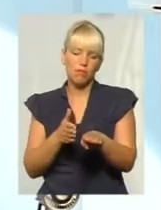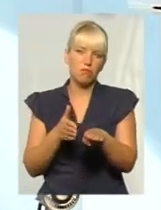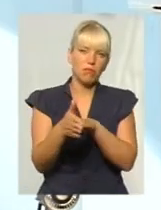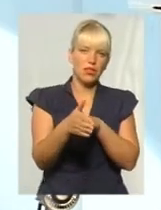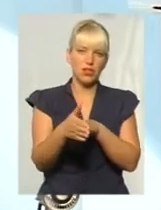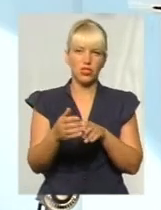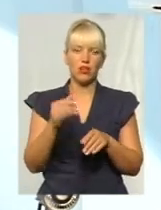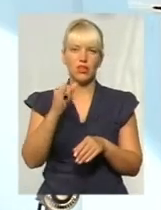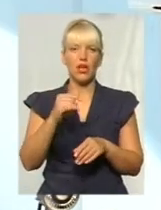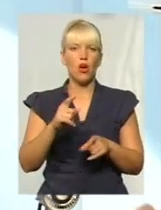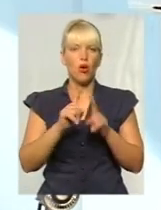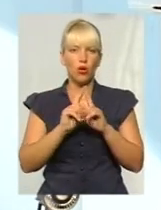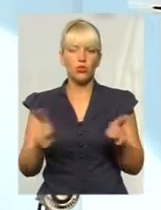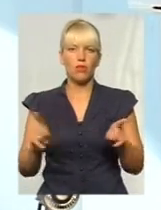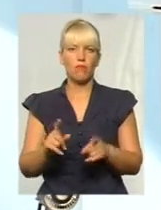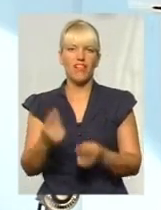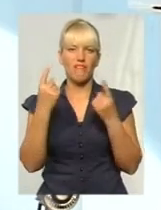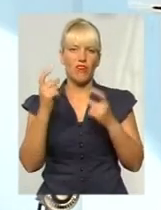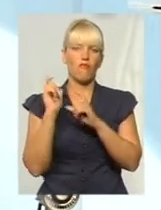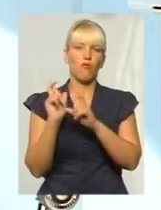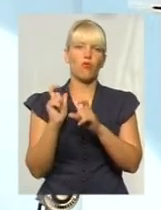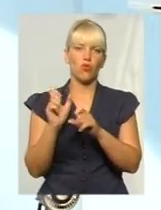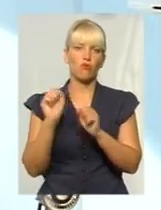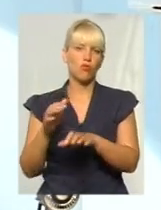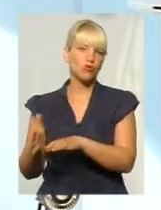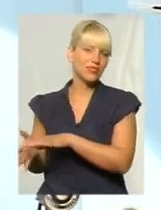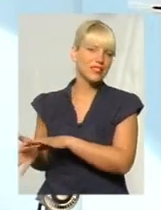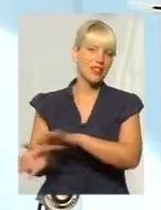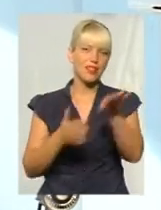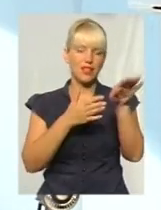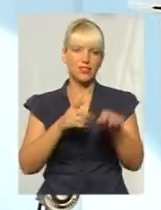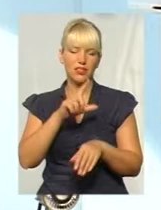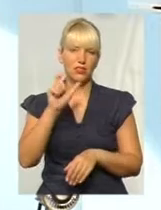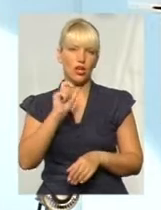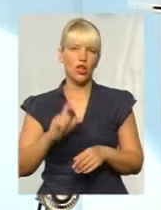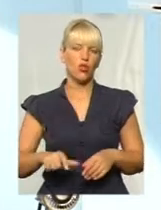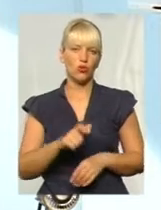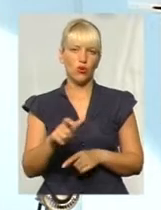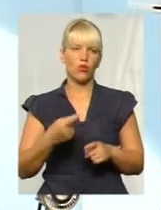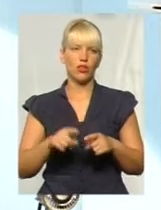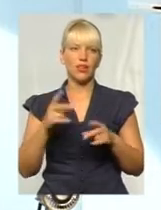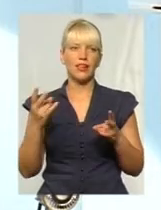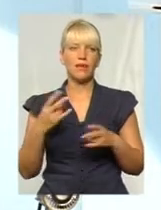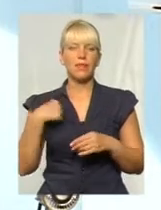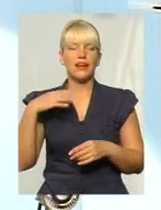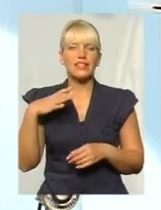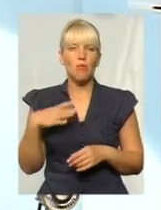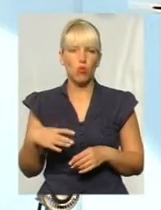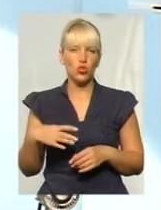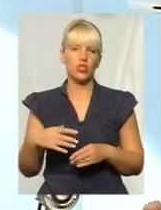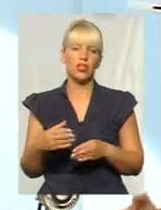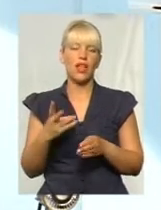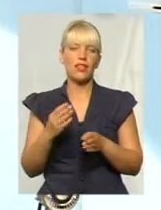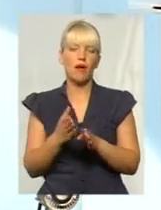особливо фури, можуть просто знести з дороги, і дійсно мушу їхати по обочині, по траві, для того, щоб мене фура